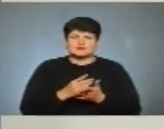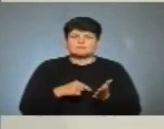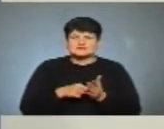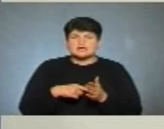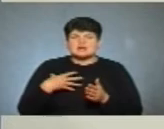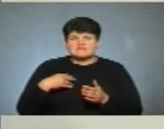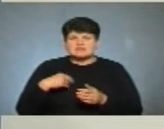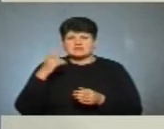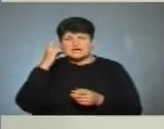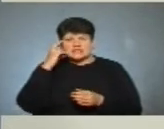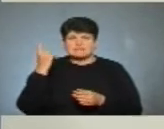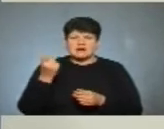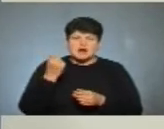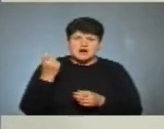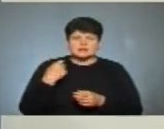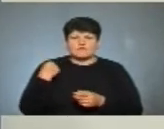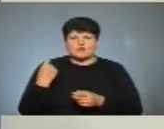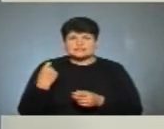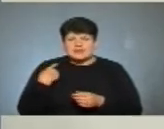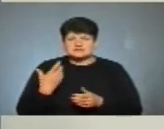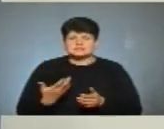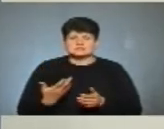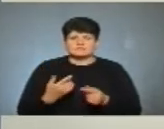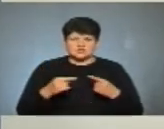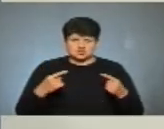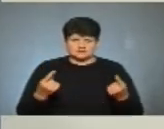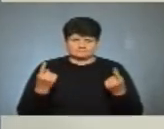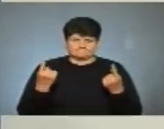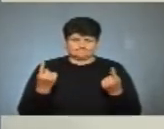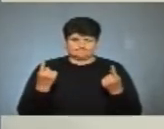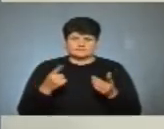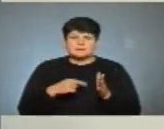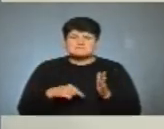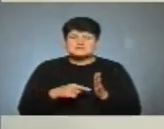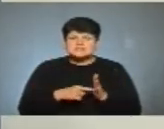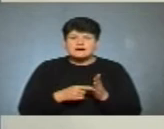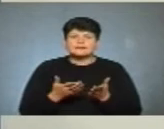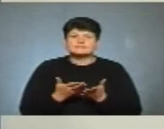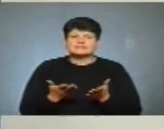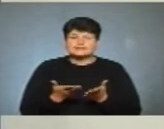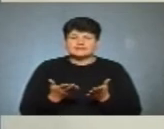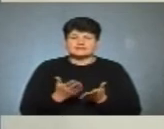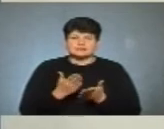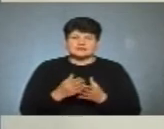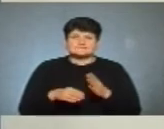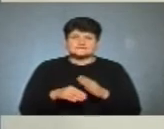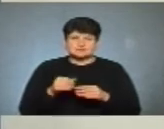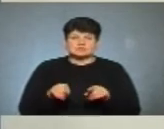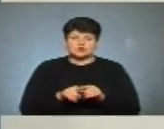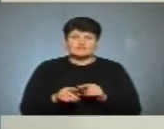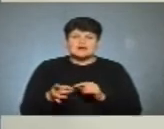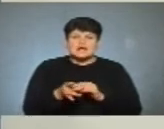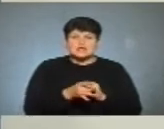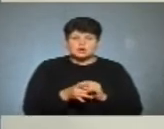Львів, Київ, Харків, Одеса, в інших таких, скажімо так, великих містах, де відбуваються вибори також до